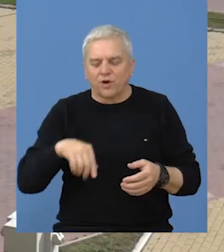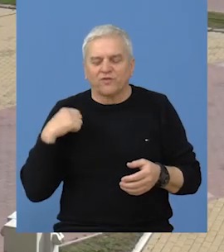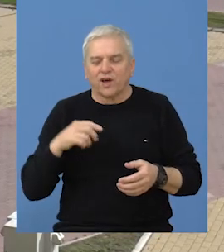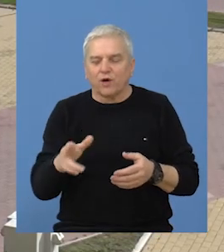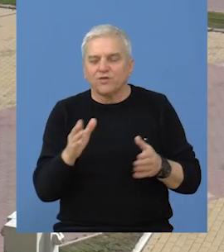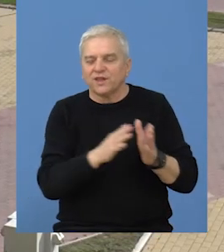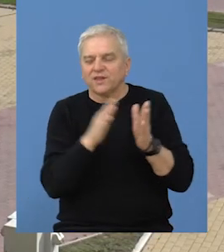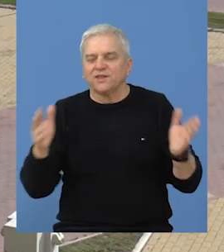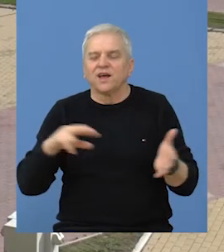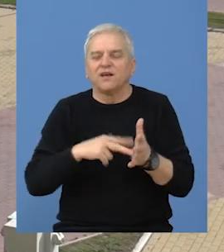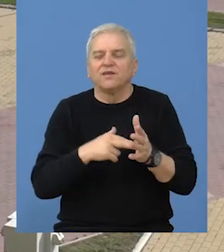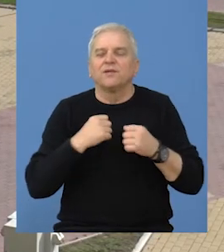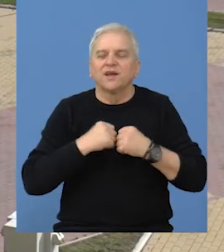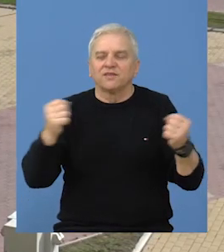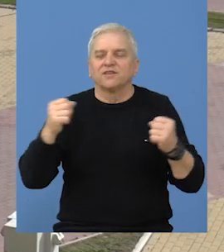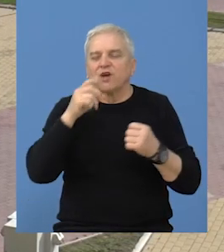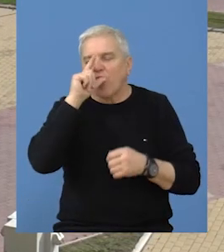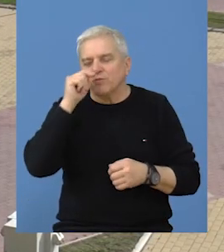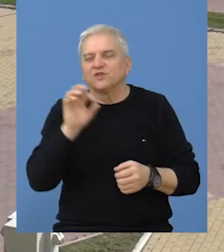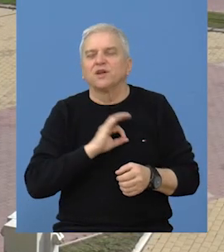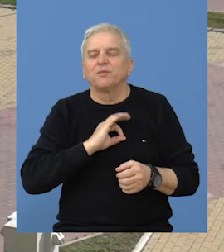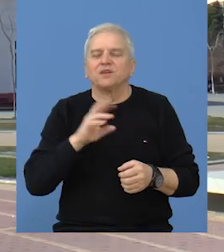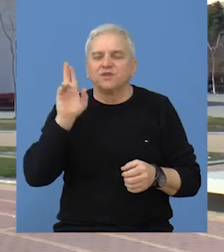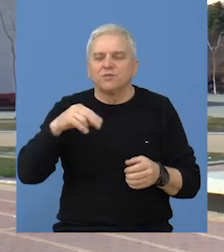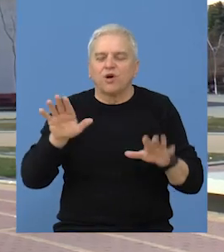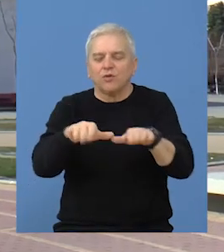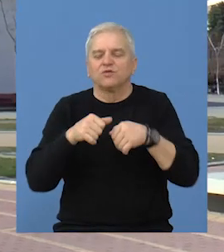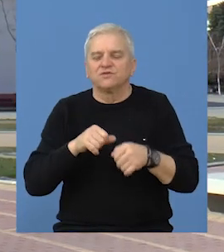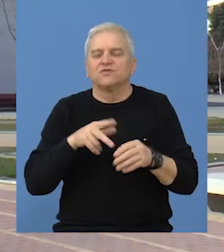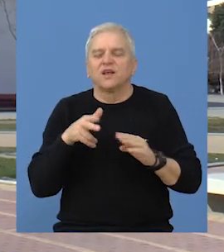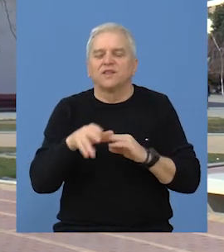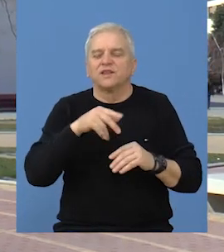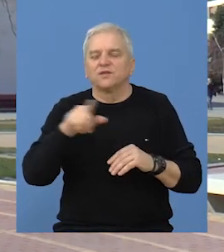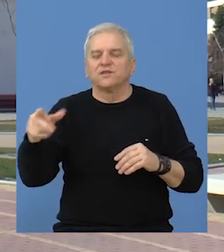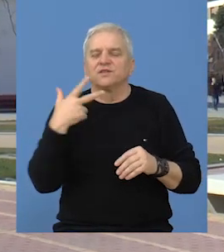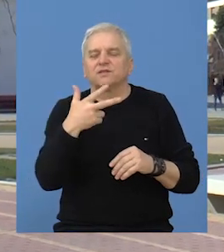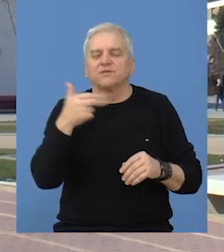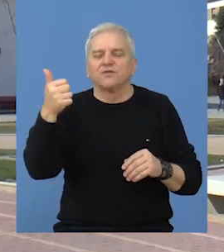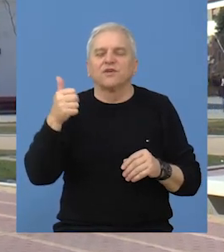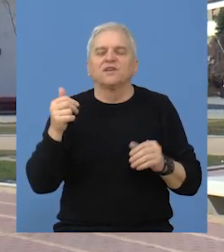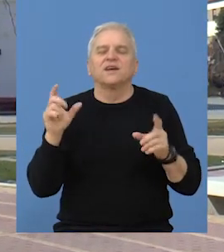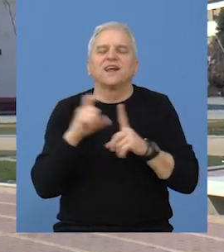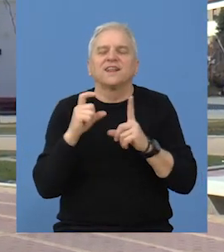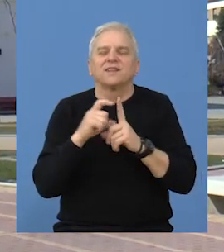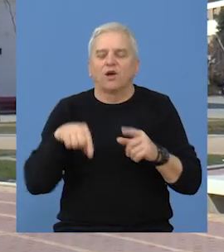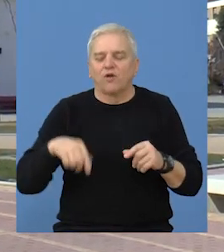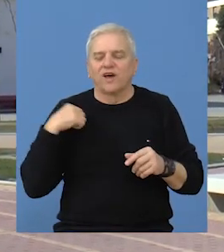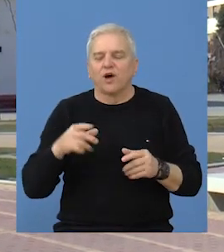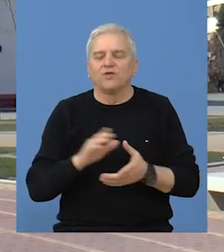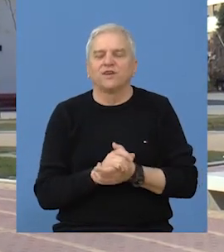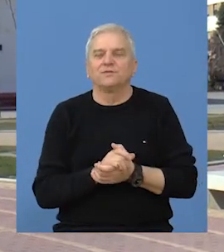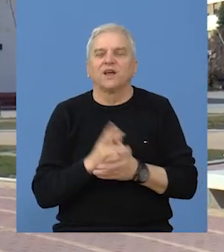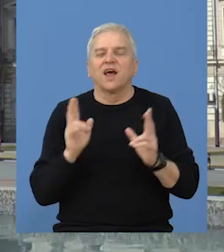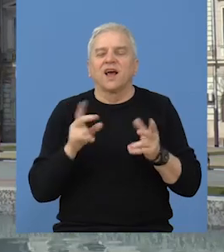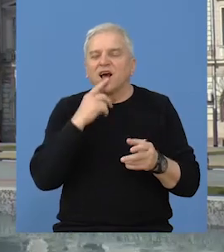oktober ove godine kako bi se plan razvoja Opštine Bečej mogao usvojiti najkasnije do 31. decembra